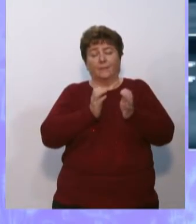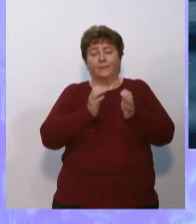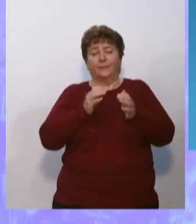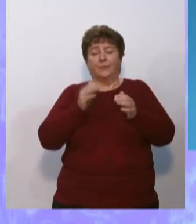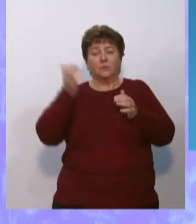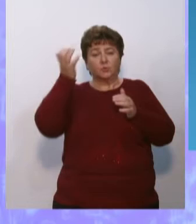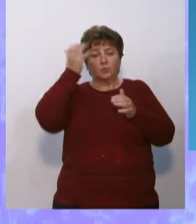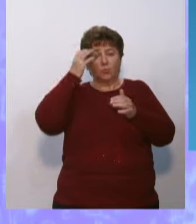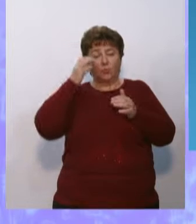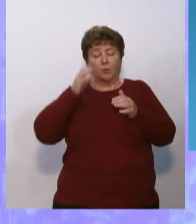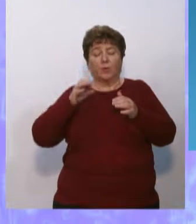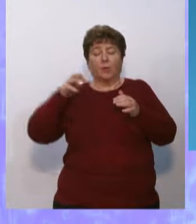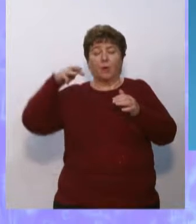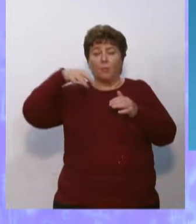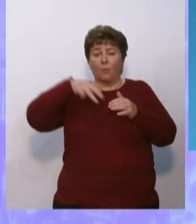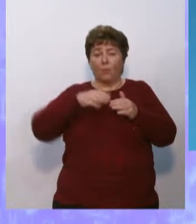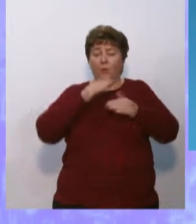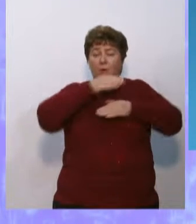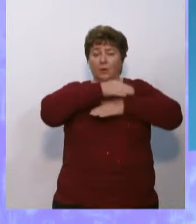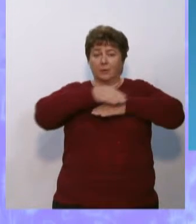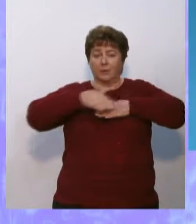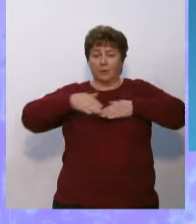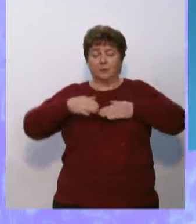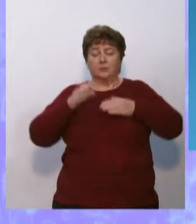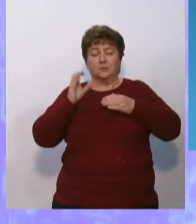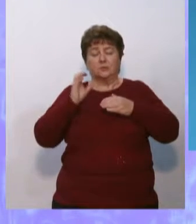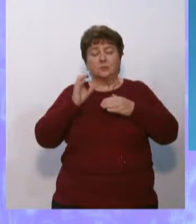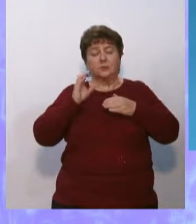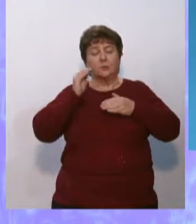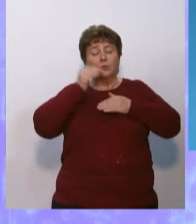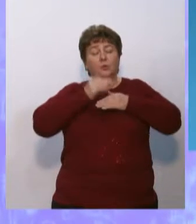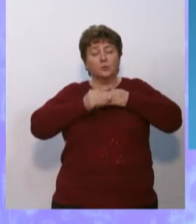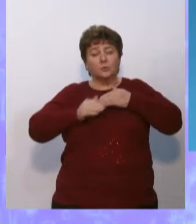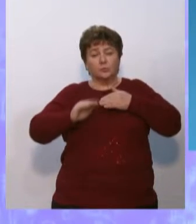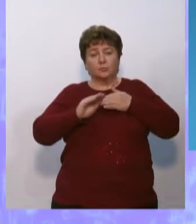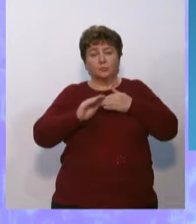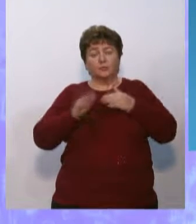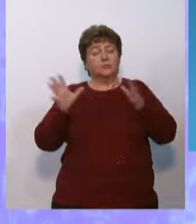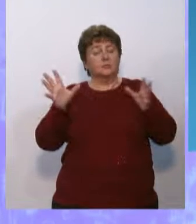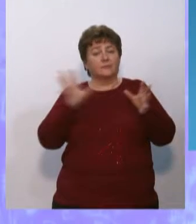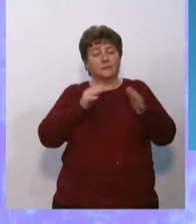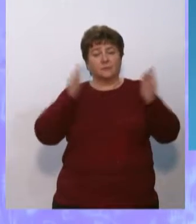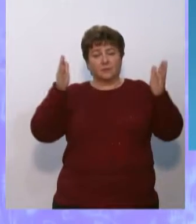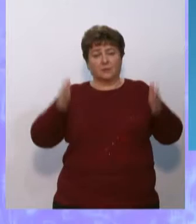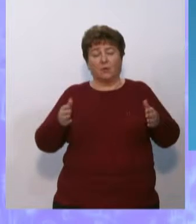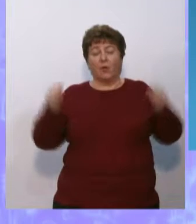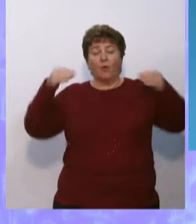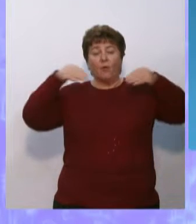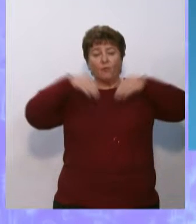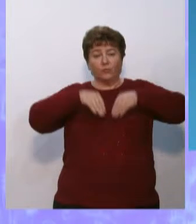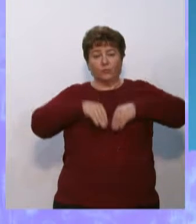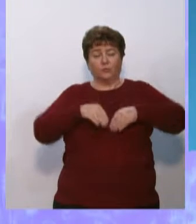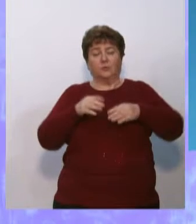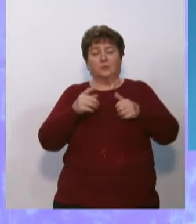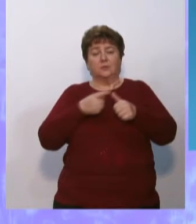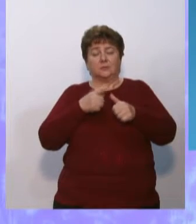Черное море ограничено сушей со всех сторон. Такое море называется внутреннее.